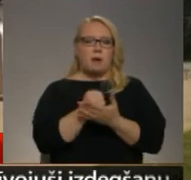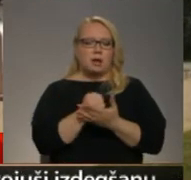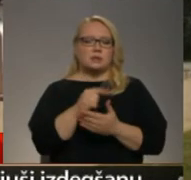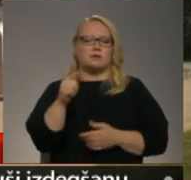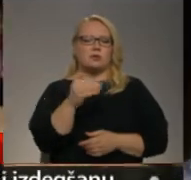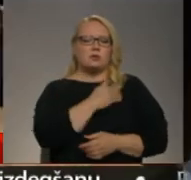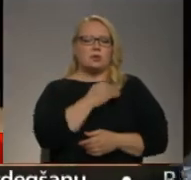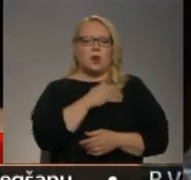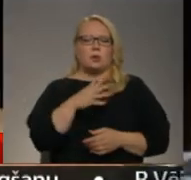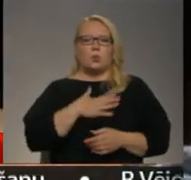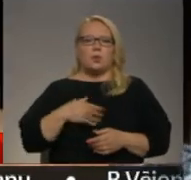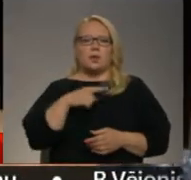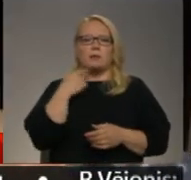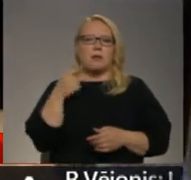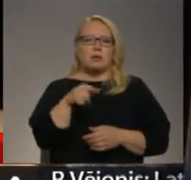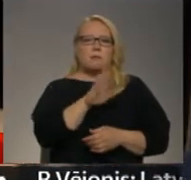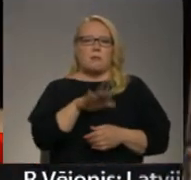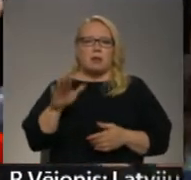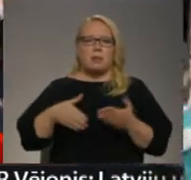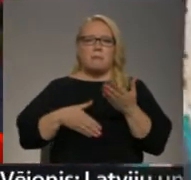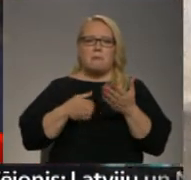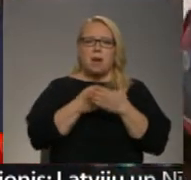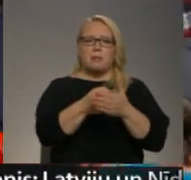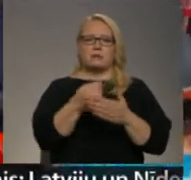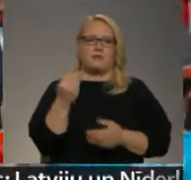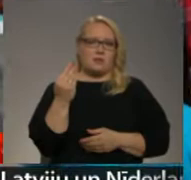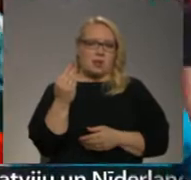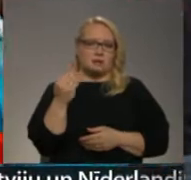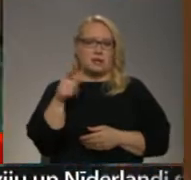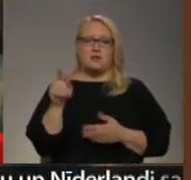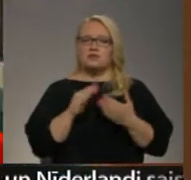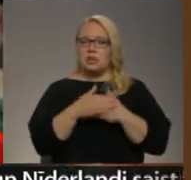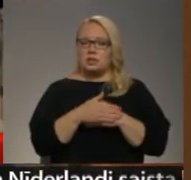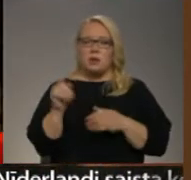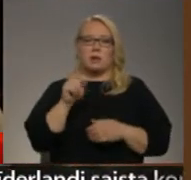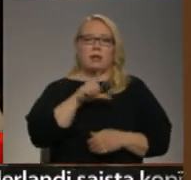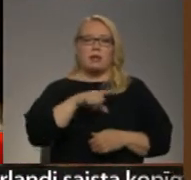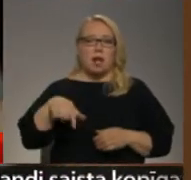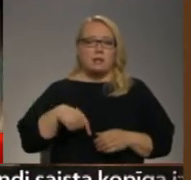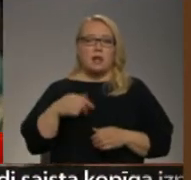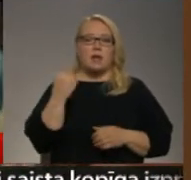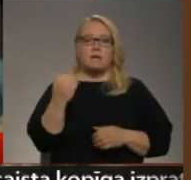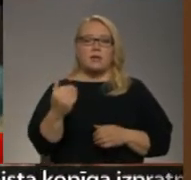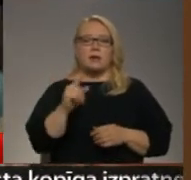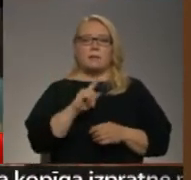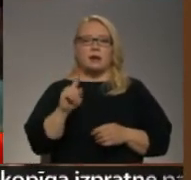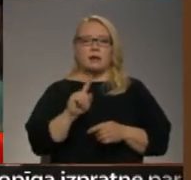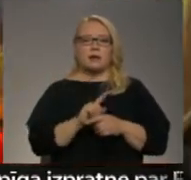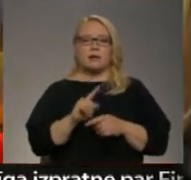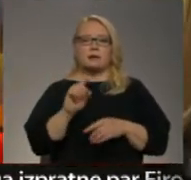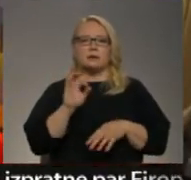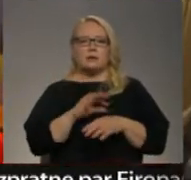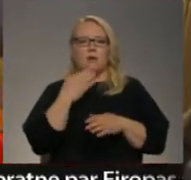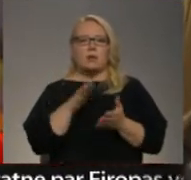uzrunājas tik ļoti, ka viņš vēlējies Maspulcēni darbošanos atbalstīt finansiāli. Viņš neslēpja, esot Latvijā, viņam atkāps arī slimības un